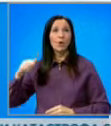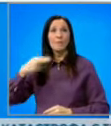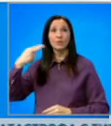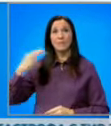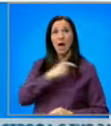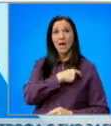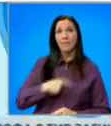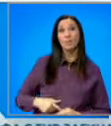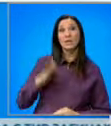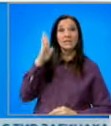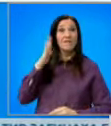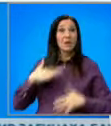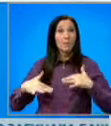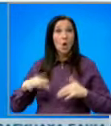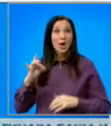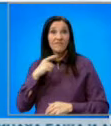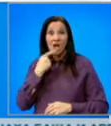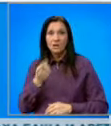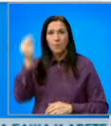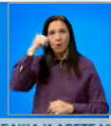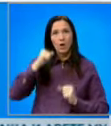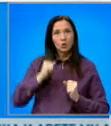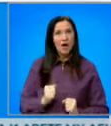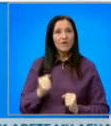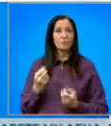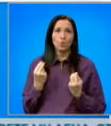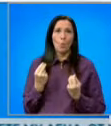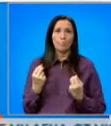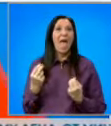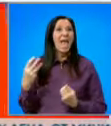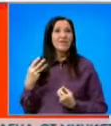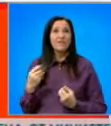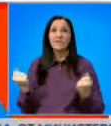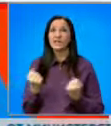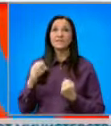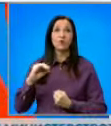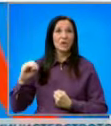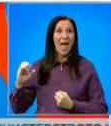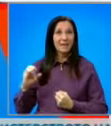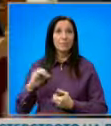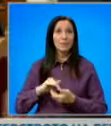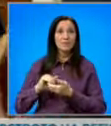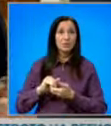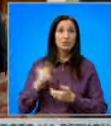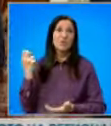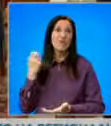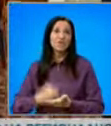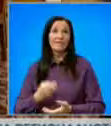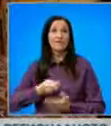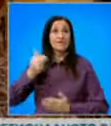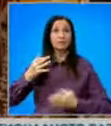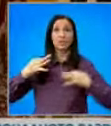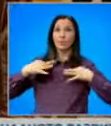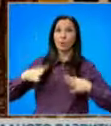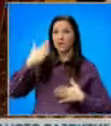Северна Македония, Радев е заявил, че България очаква ефективни действия от Европейския съюз за утвърждаване на ценностите на демокрацията и